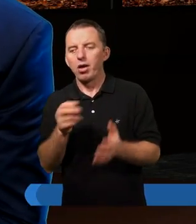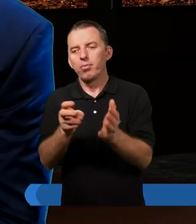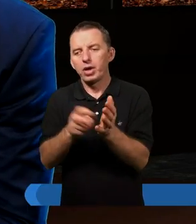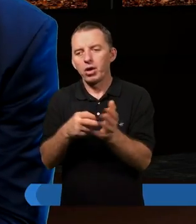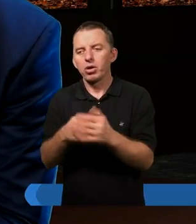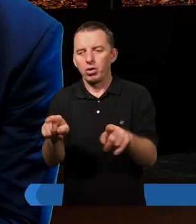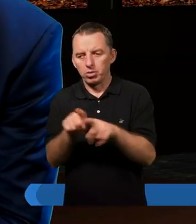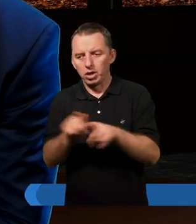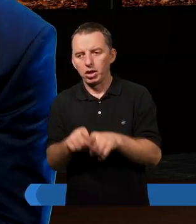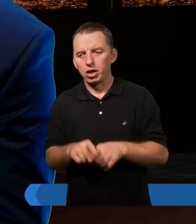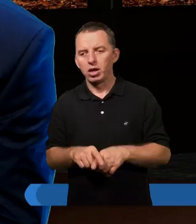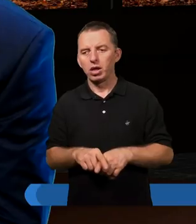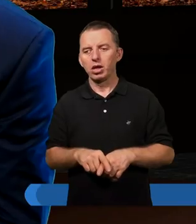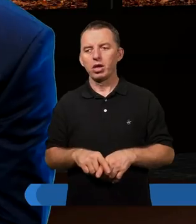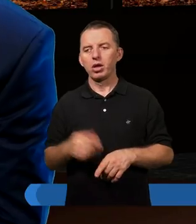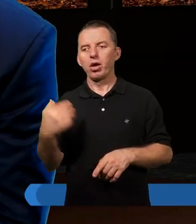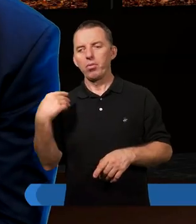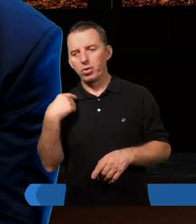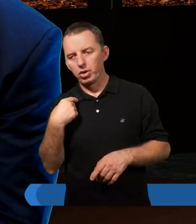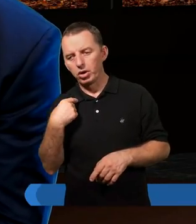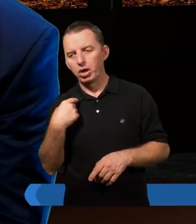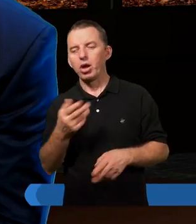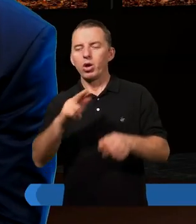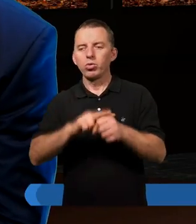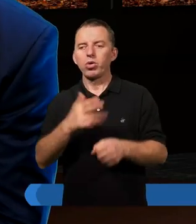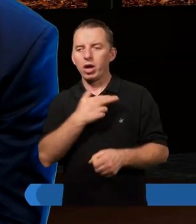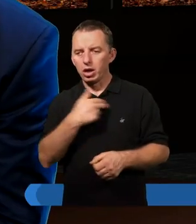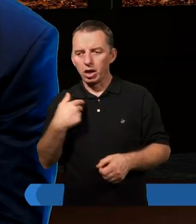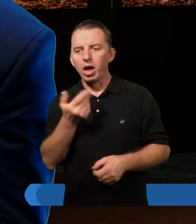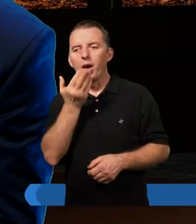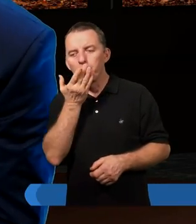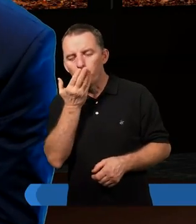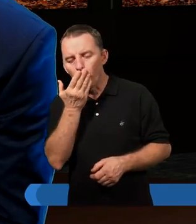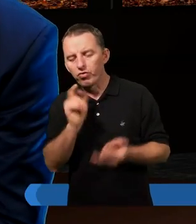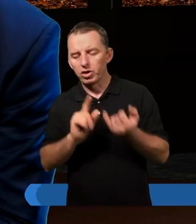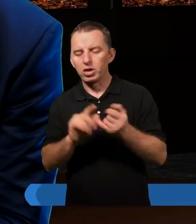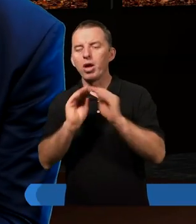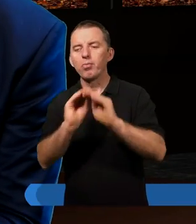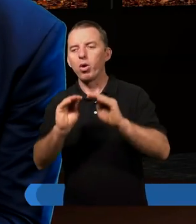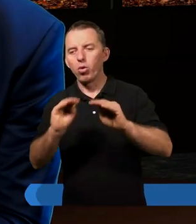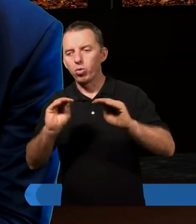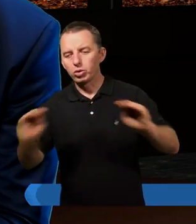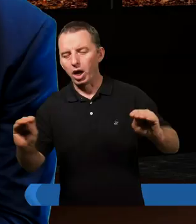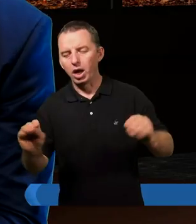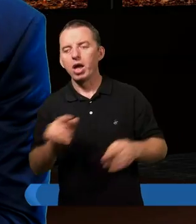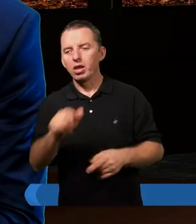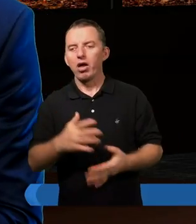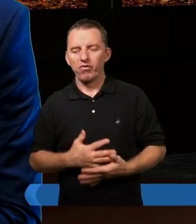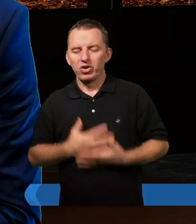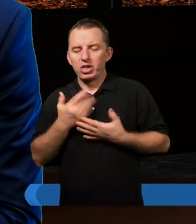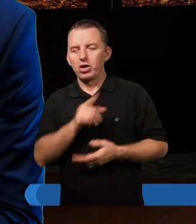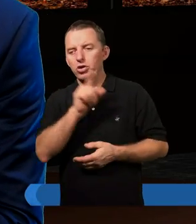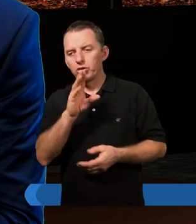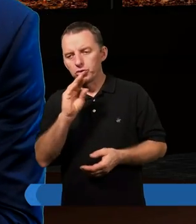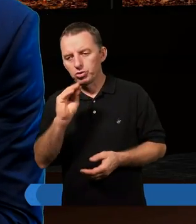byśmy też byli bardziej otwarci na drugą osobę, która nam mówi właśnie, poucza nas. I mi się wydaje, że